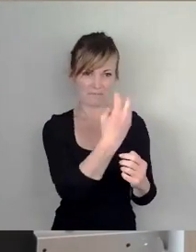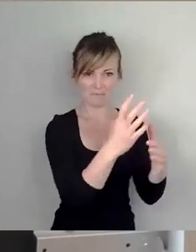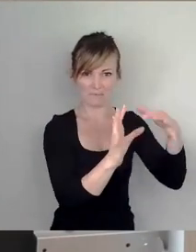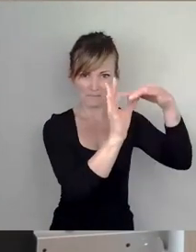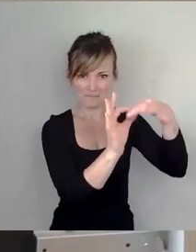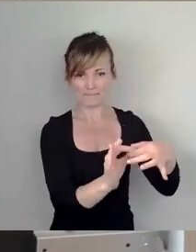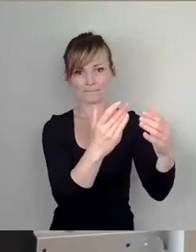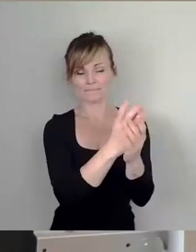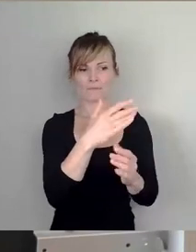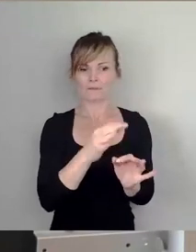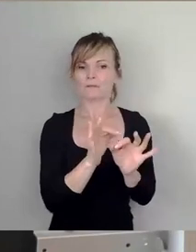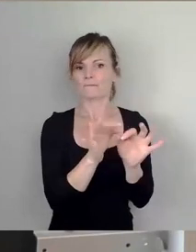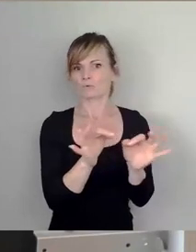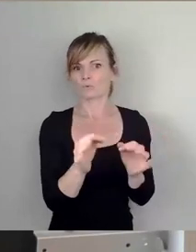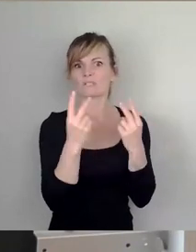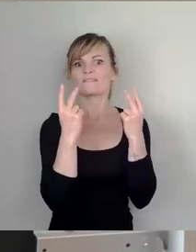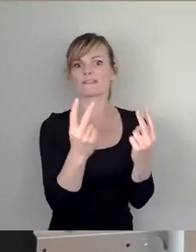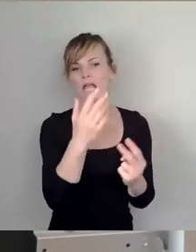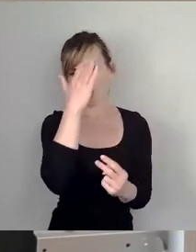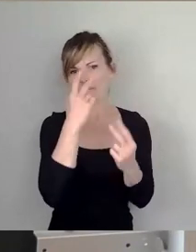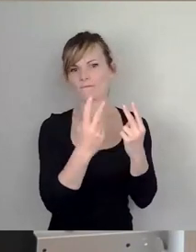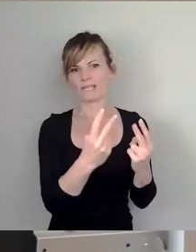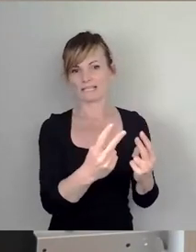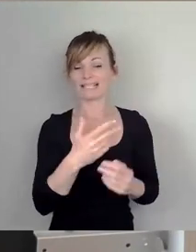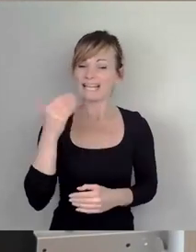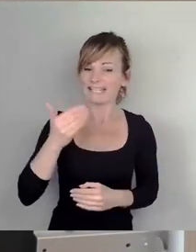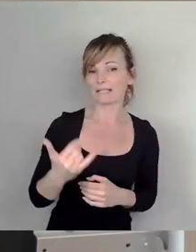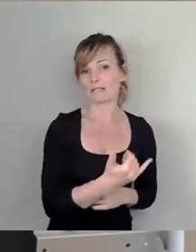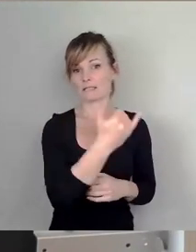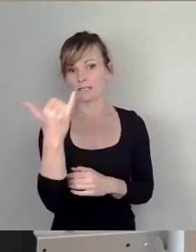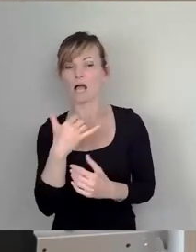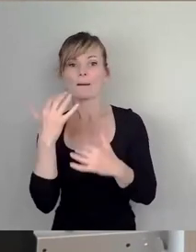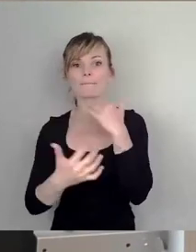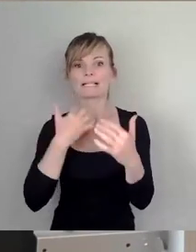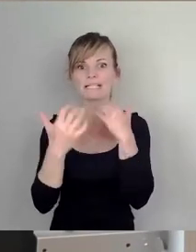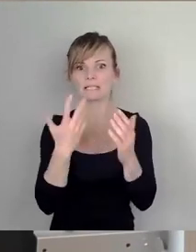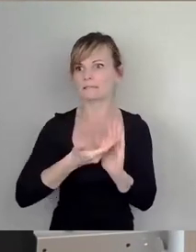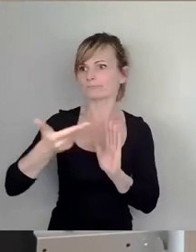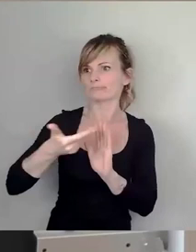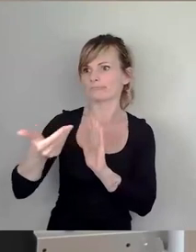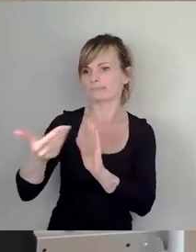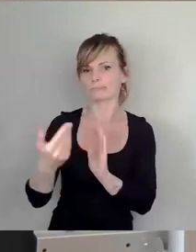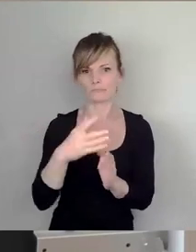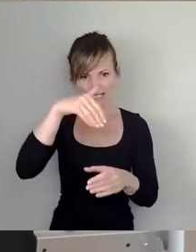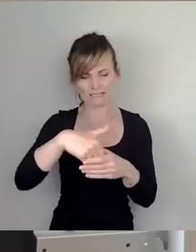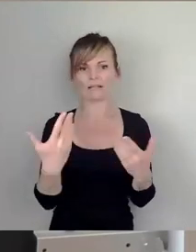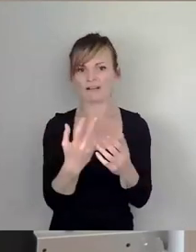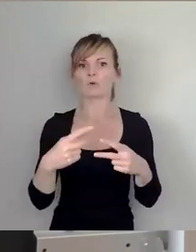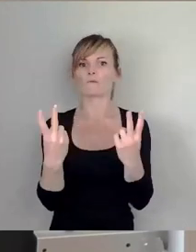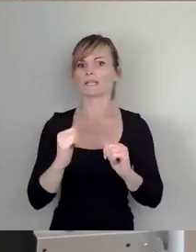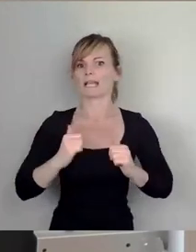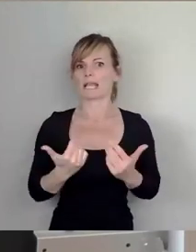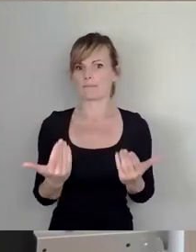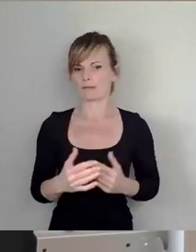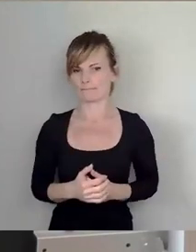des Apparates. Die hat jährlich einen Bericht abgegeben, der das öffentliche Leben beleuchtet hat und kurzes Originalzitat aus diesem